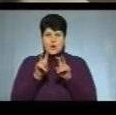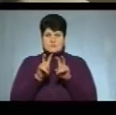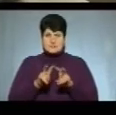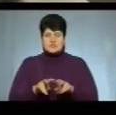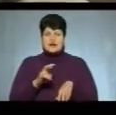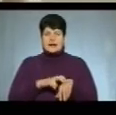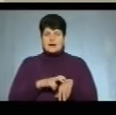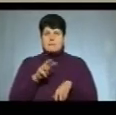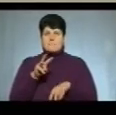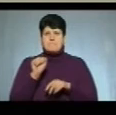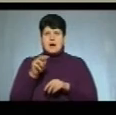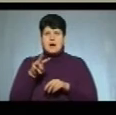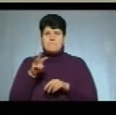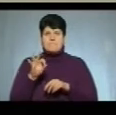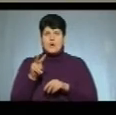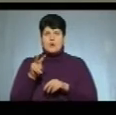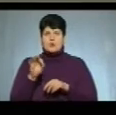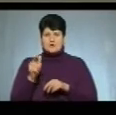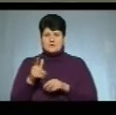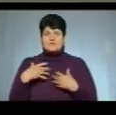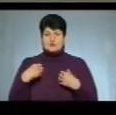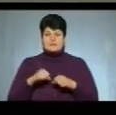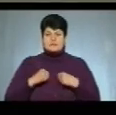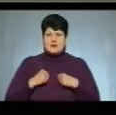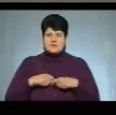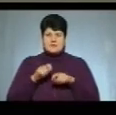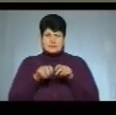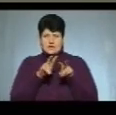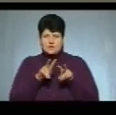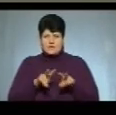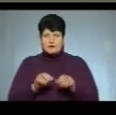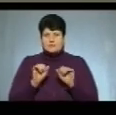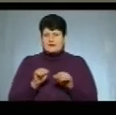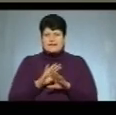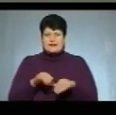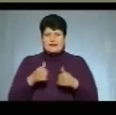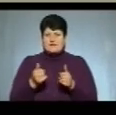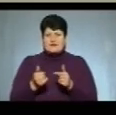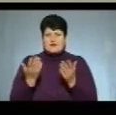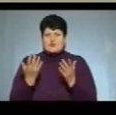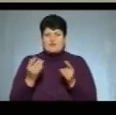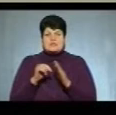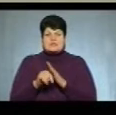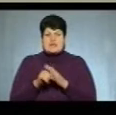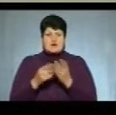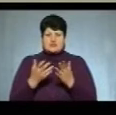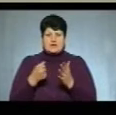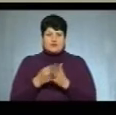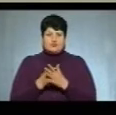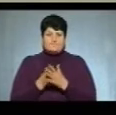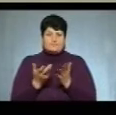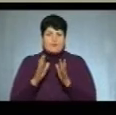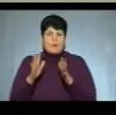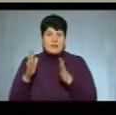лікаря-момолога. За здоров'ям стараюся слідкувати. Можливо, не надавала якогось значення до певного моменту.